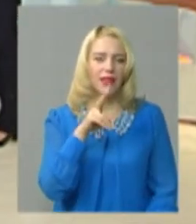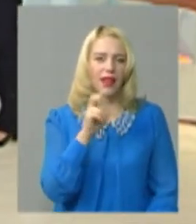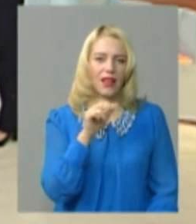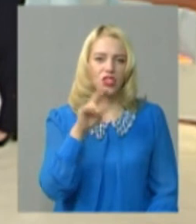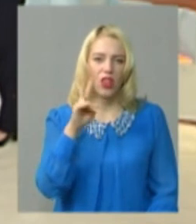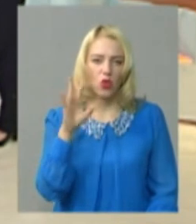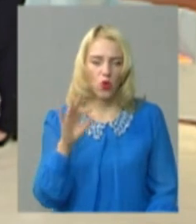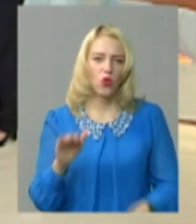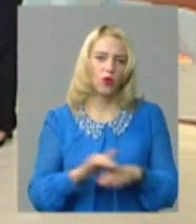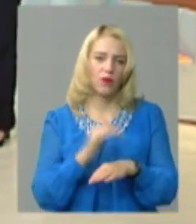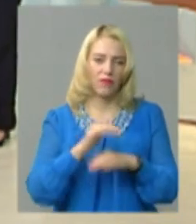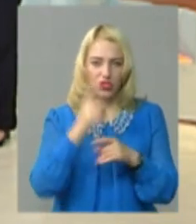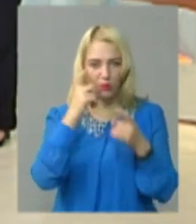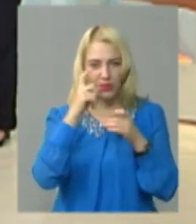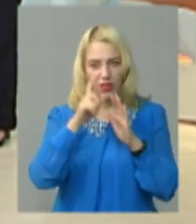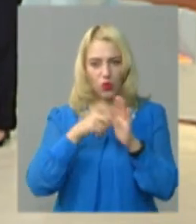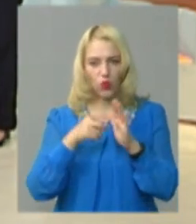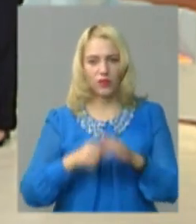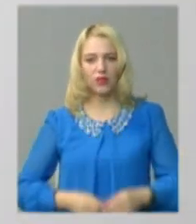Добрий вечір. Інформаційна довідка.